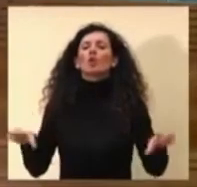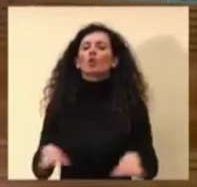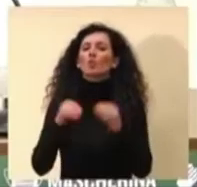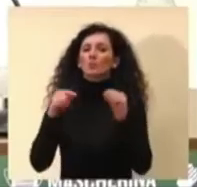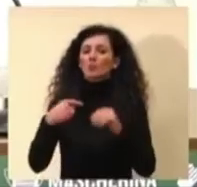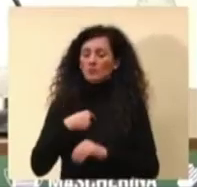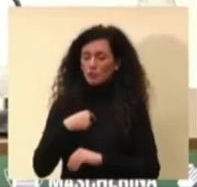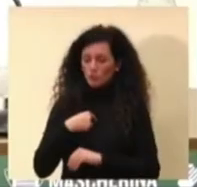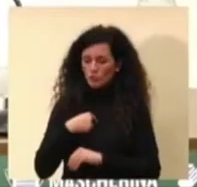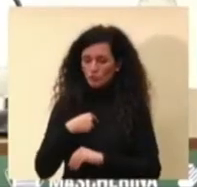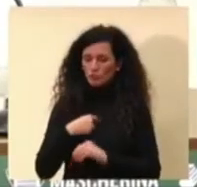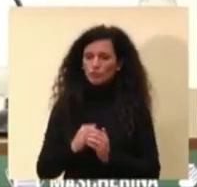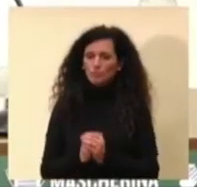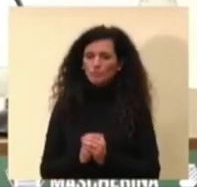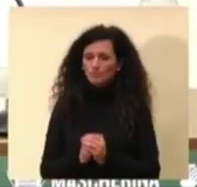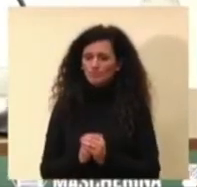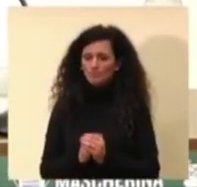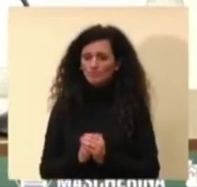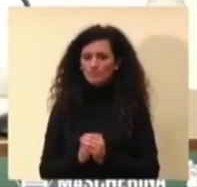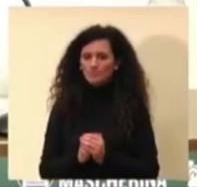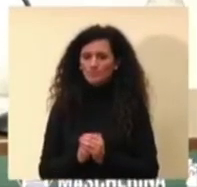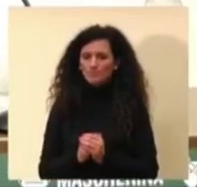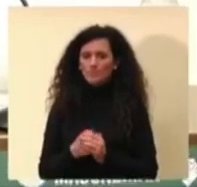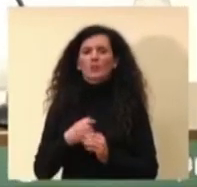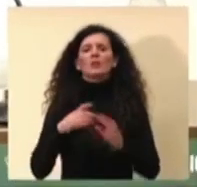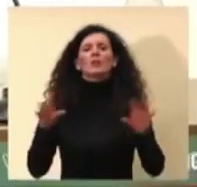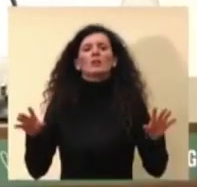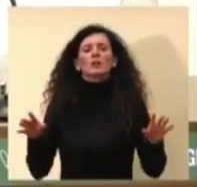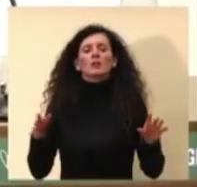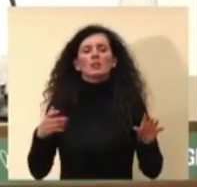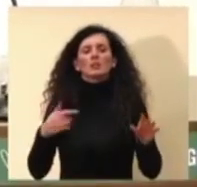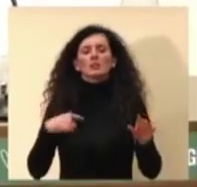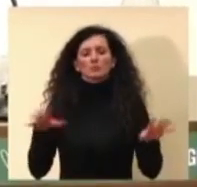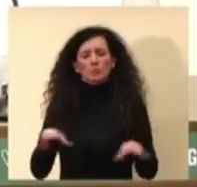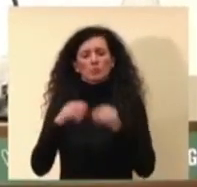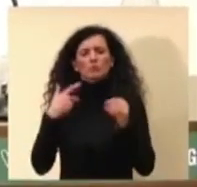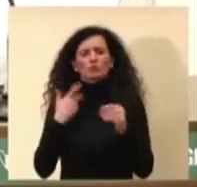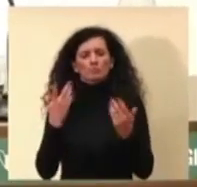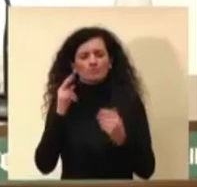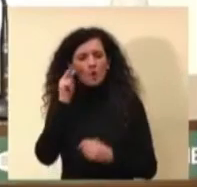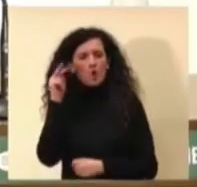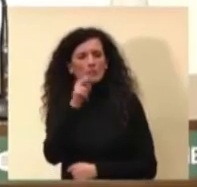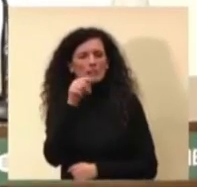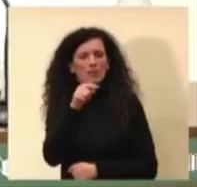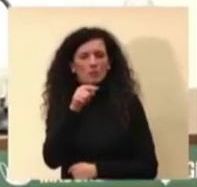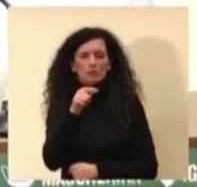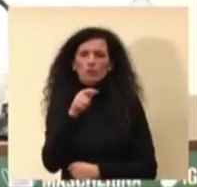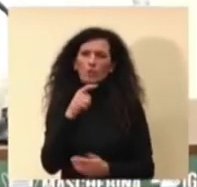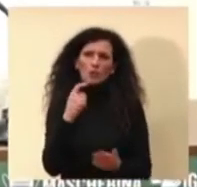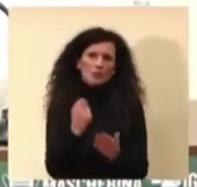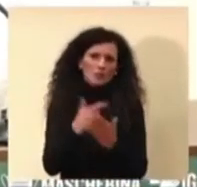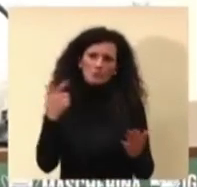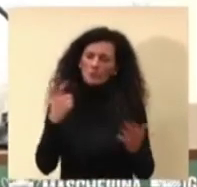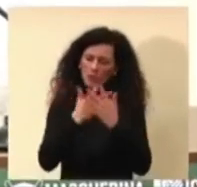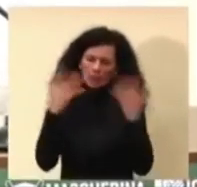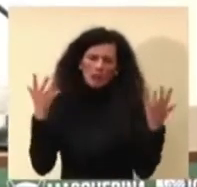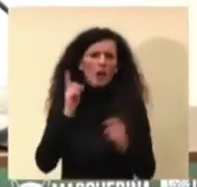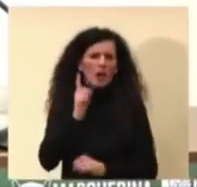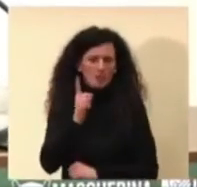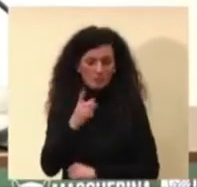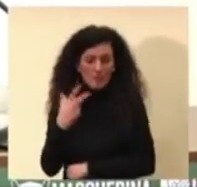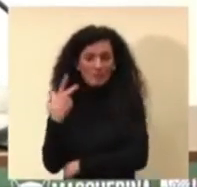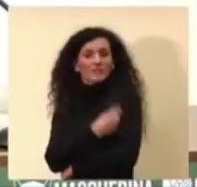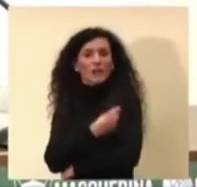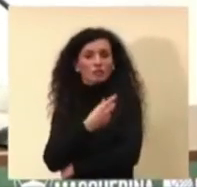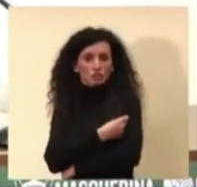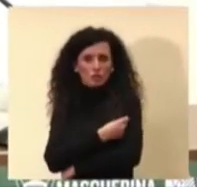da un'osservazione quasi ovvia. La priorità, l'obiettivo è quello di vaccinare